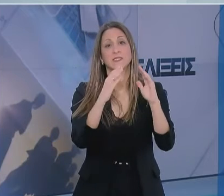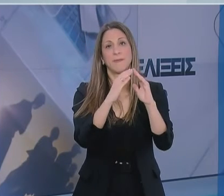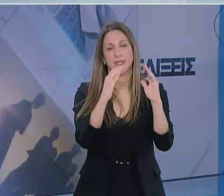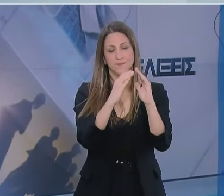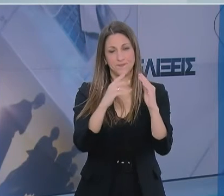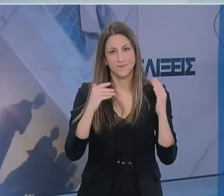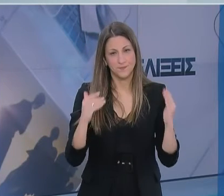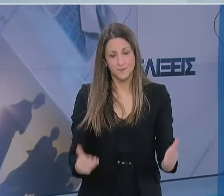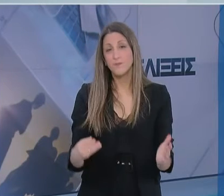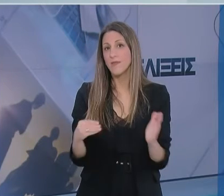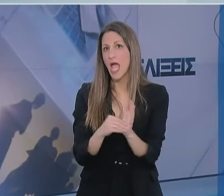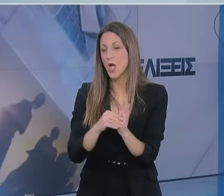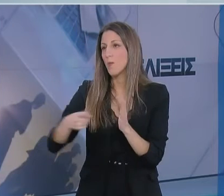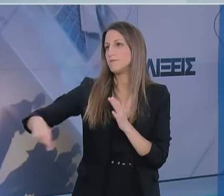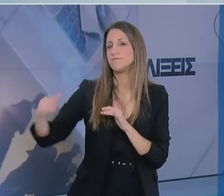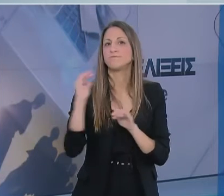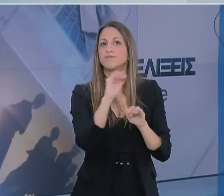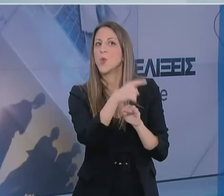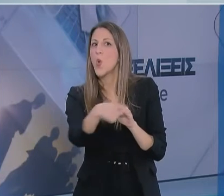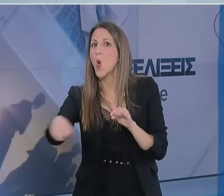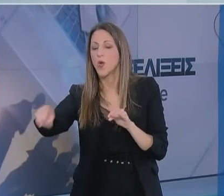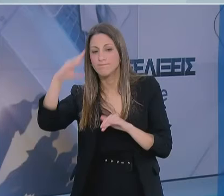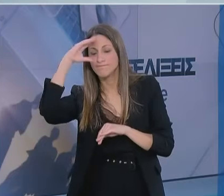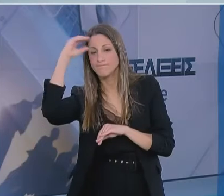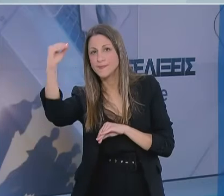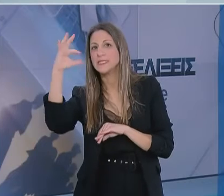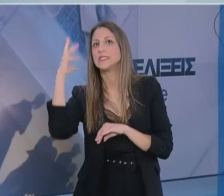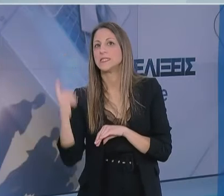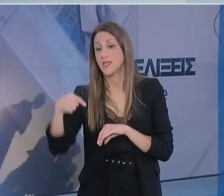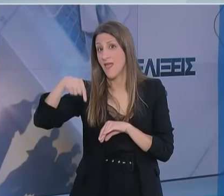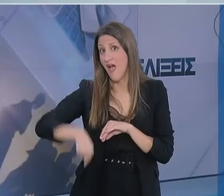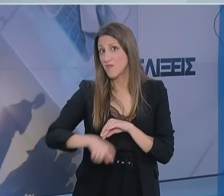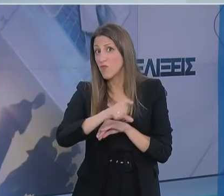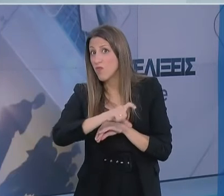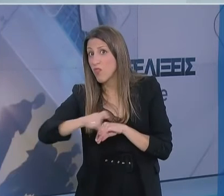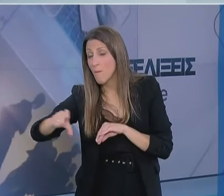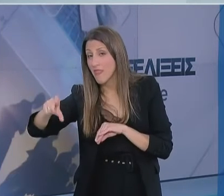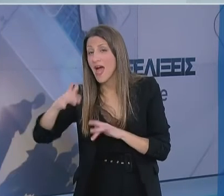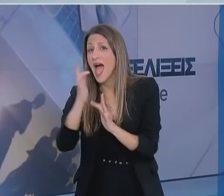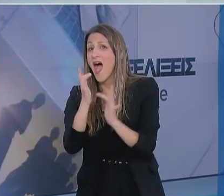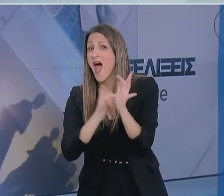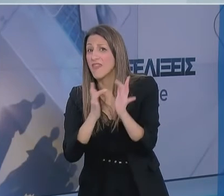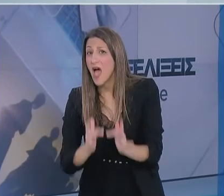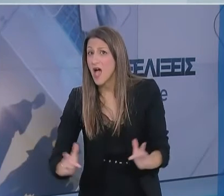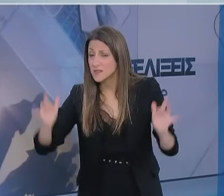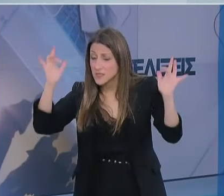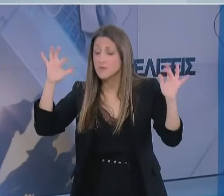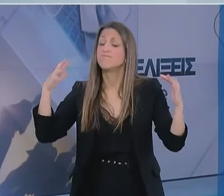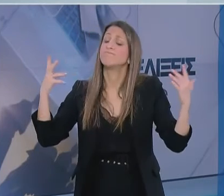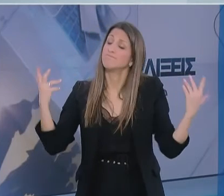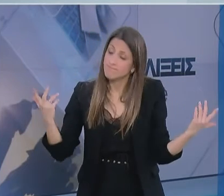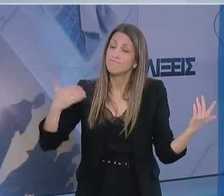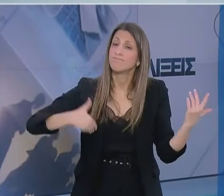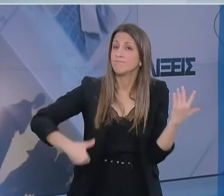η Ιερά Σύνοδος προτρέπει όλους τους πιστούς να κατανοήσουν τη φετινή Μεγάλη Εβδομάδα και την Ανάσταση κατάκραν εκκλησιαστική οικονομία